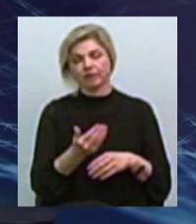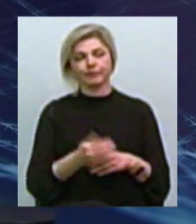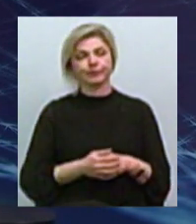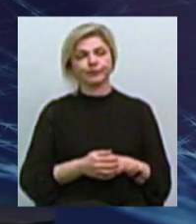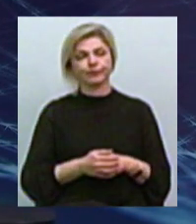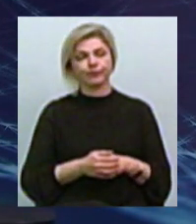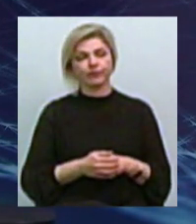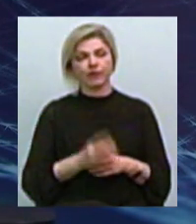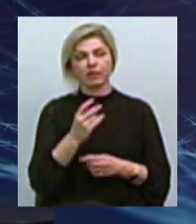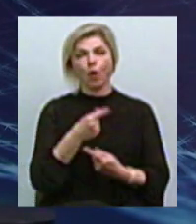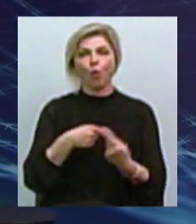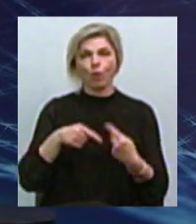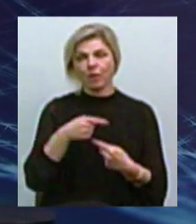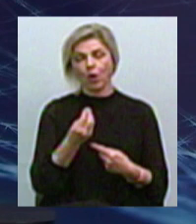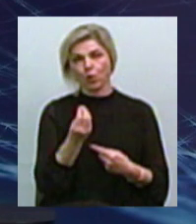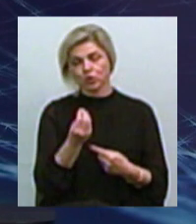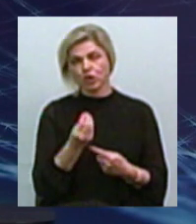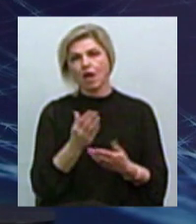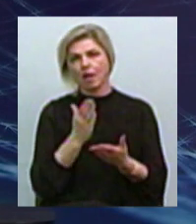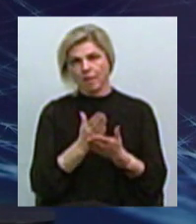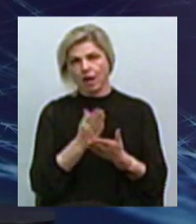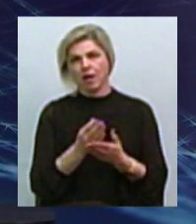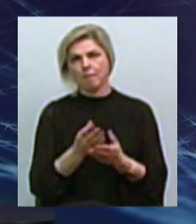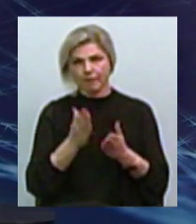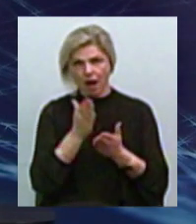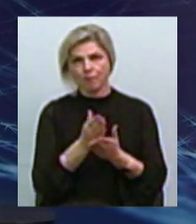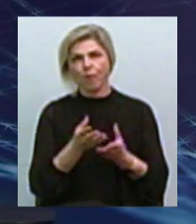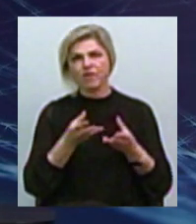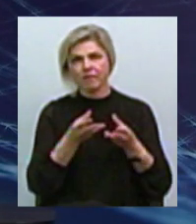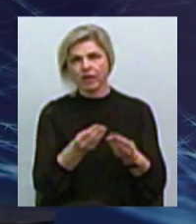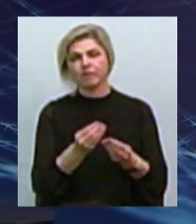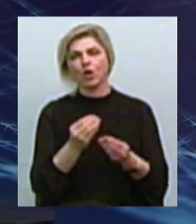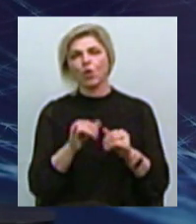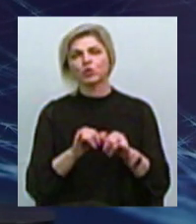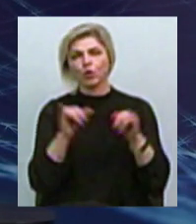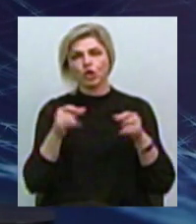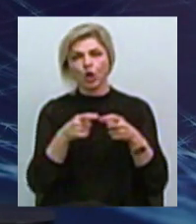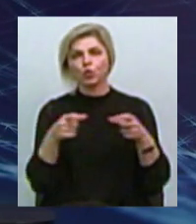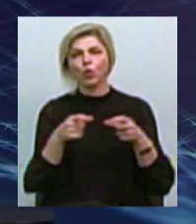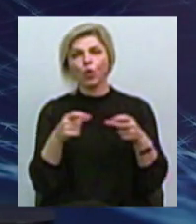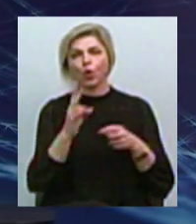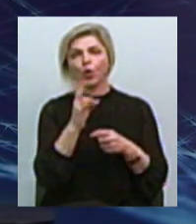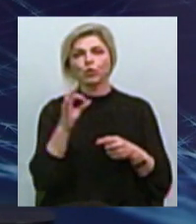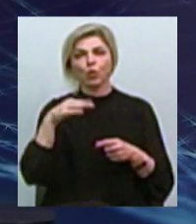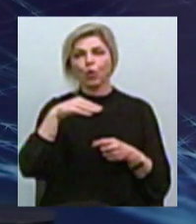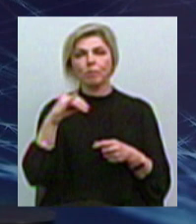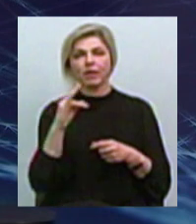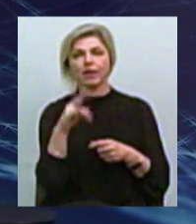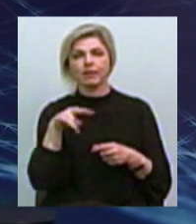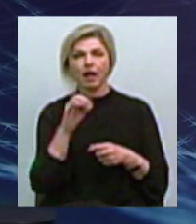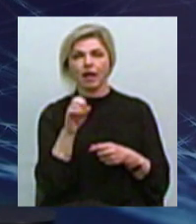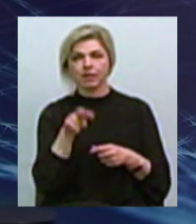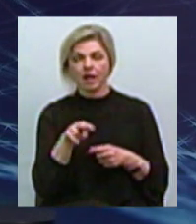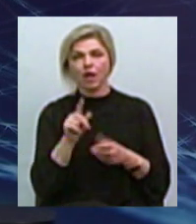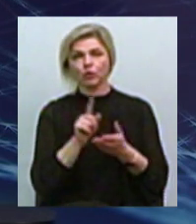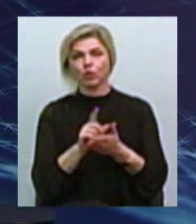на обі грошей мали прямий вплив У нас зросли номінали, в першу чергу ми знали з 91-го року, що у